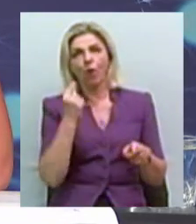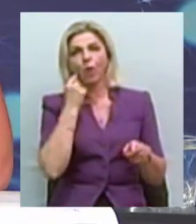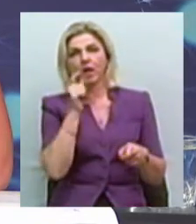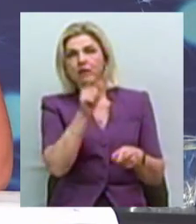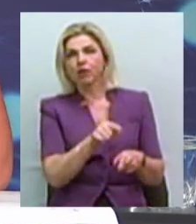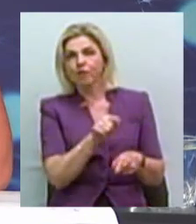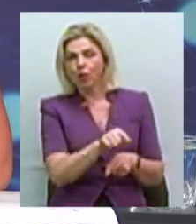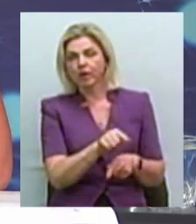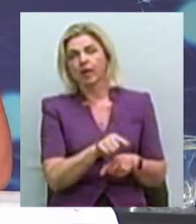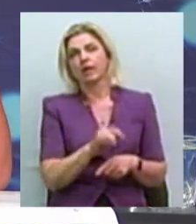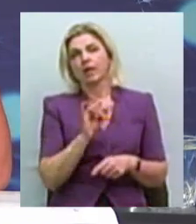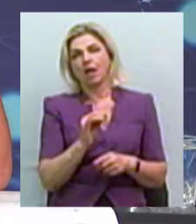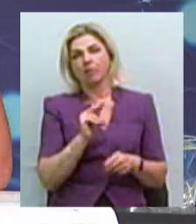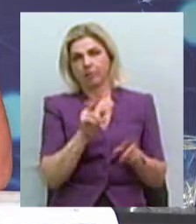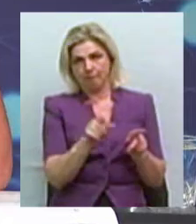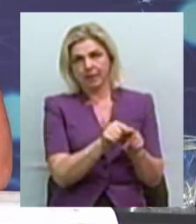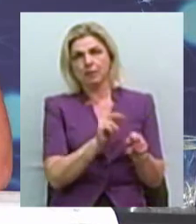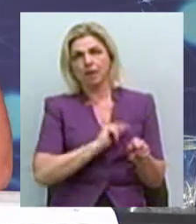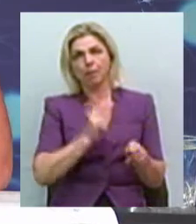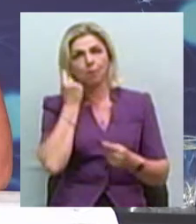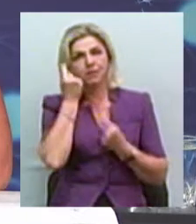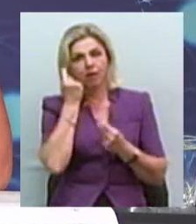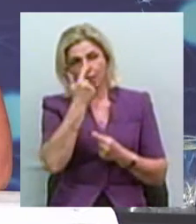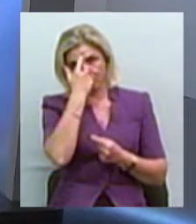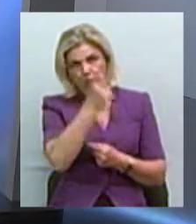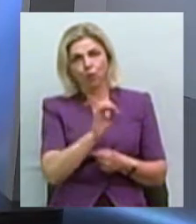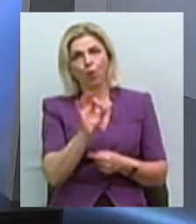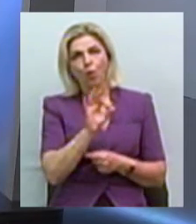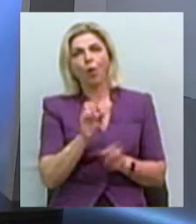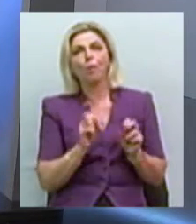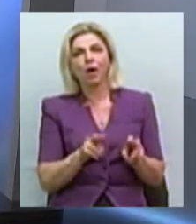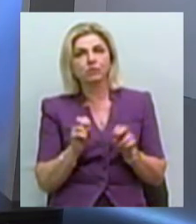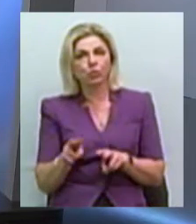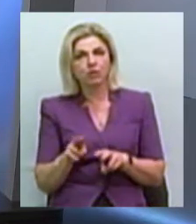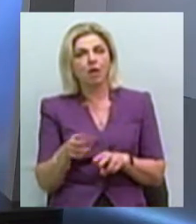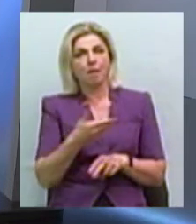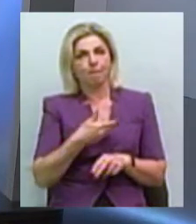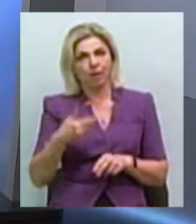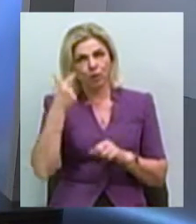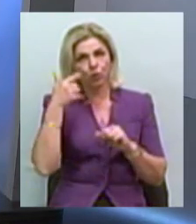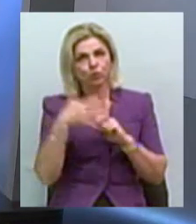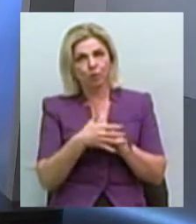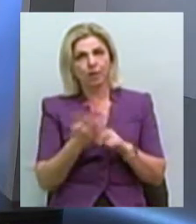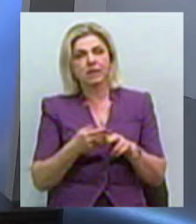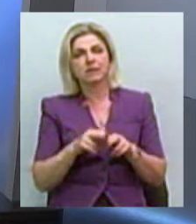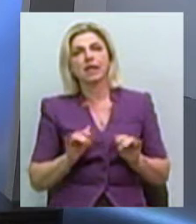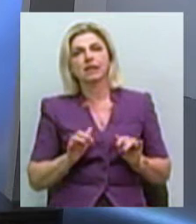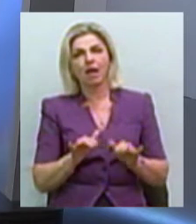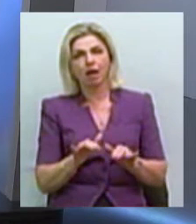попередши з ним також працюють психологи, попереджають його про наслідки, тому що ми розуміємо, що це діяння, яке